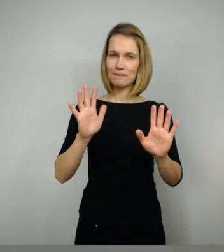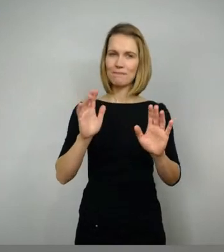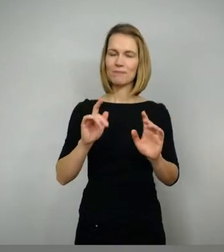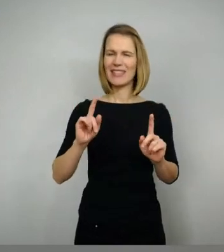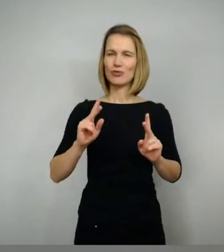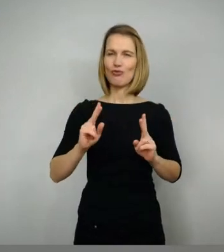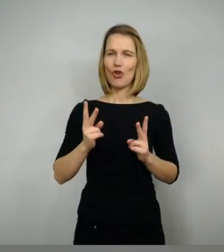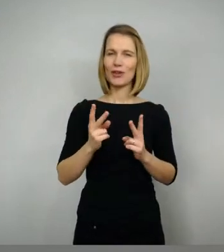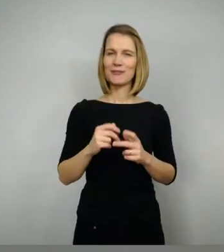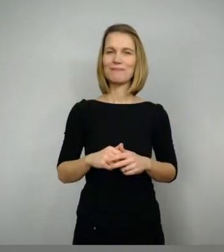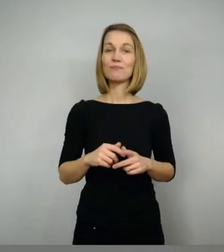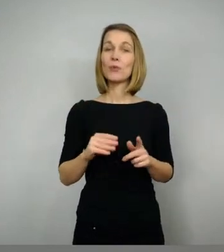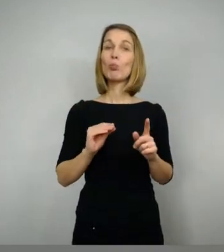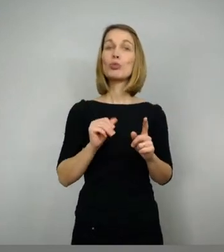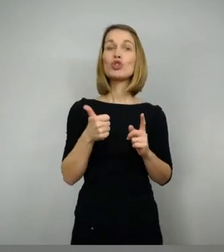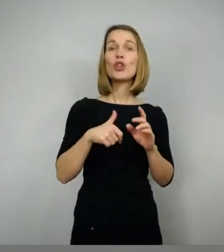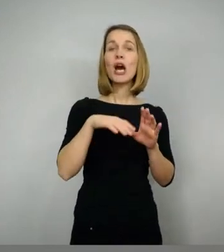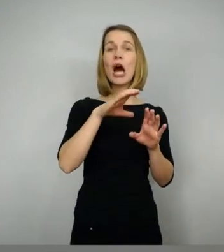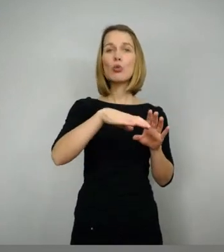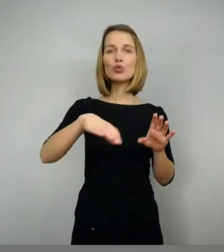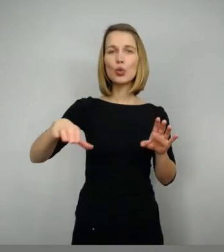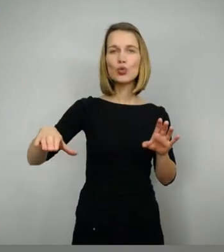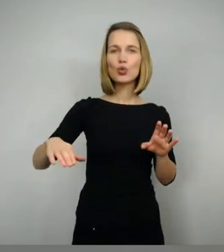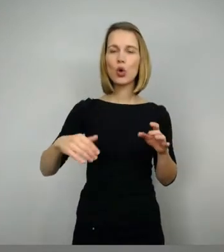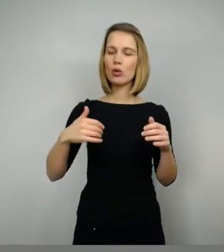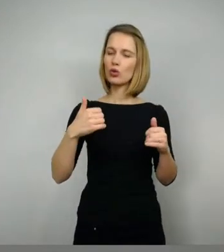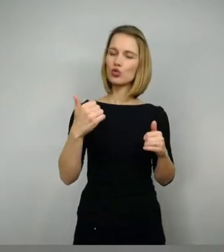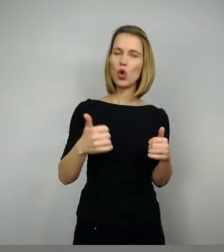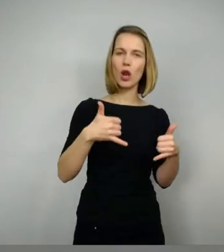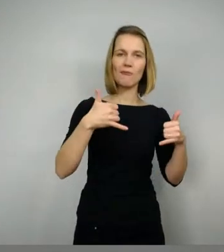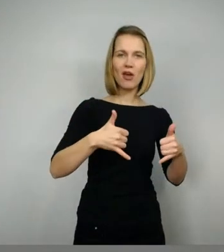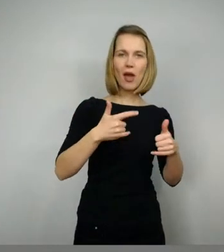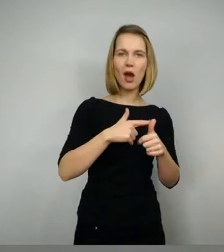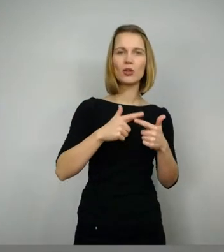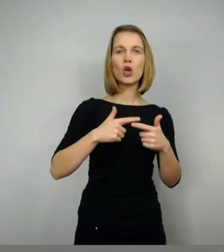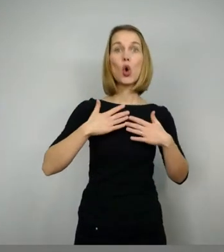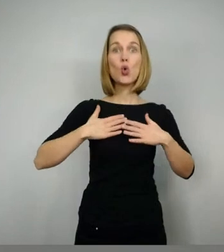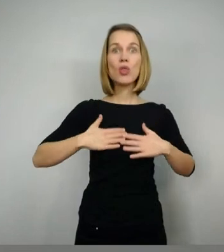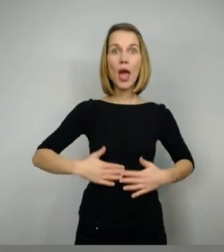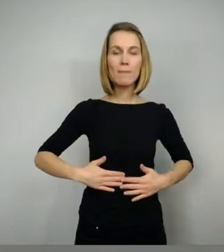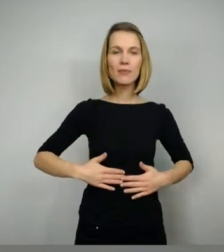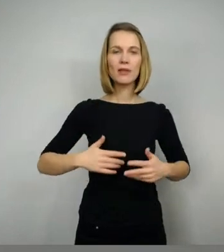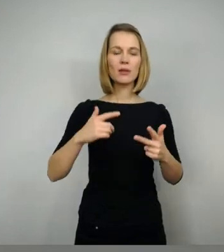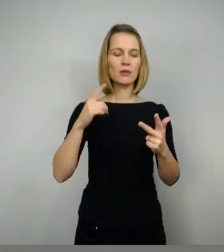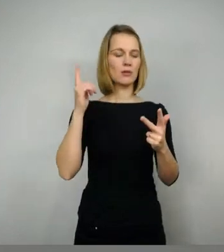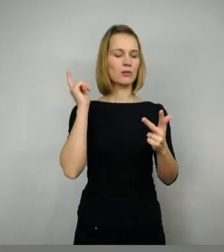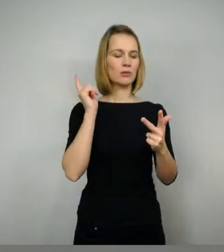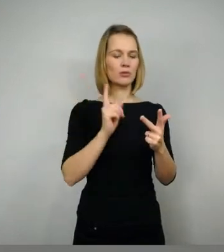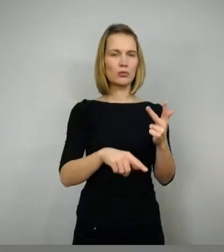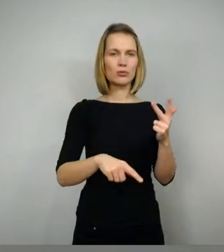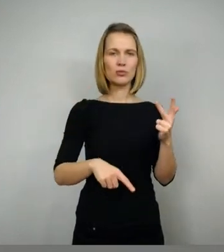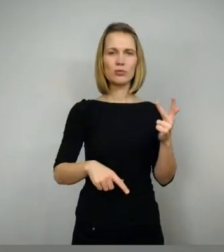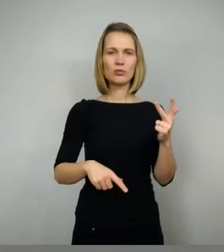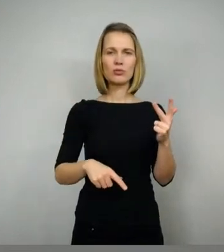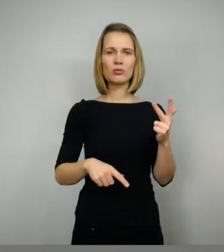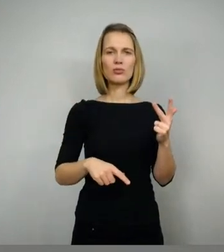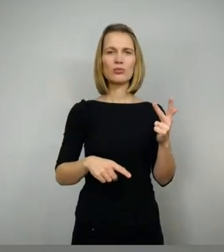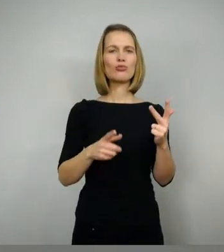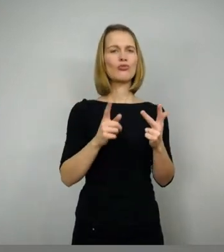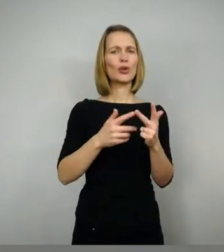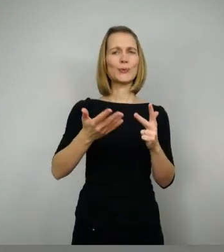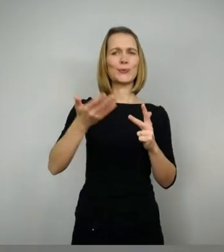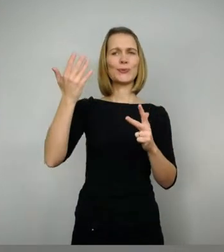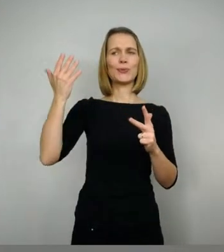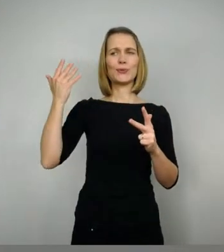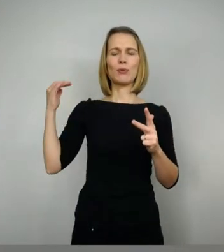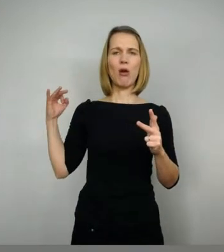nämlich er hat sein tolles Pferd, er hat dieses Unterhemd, ja, von seinem Vorfahren Wolf Dietrich geerbt.